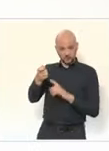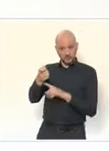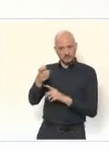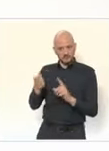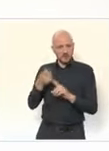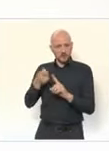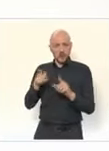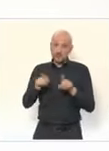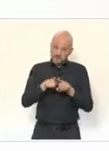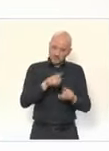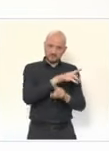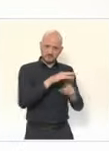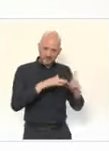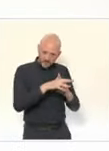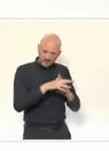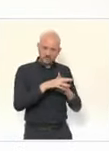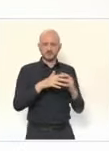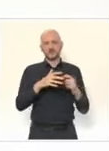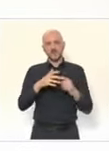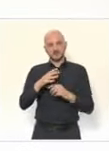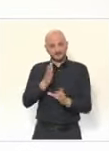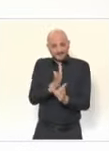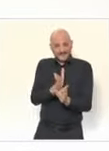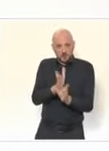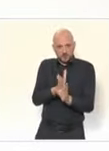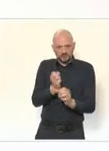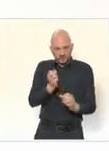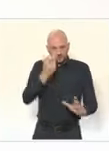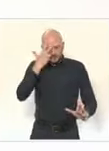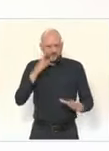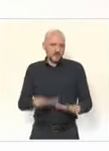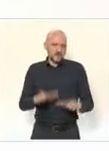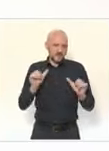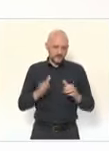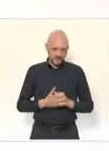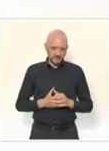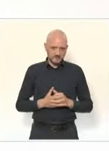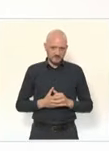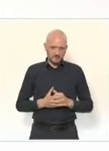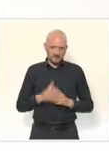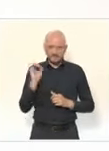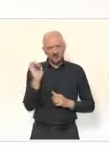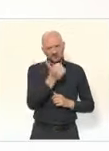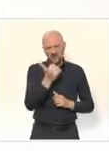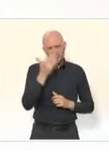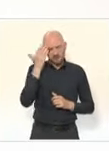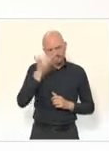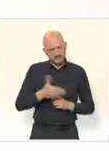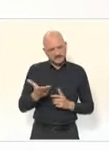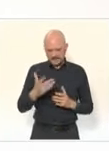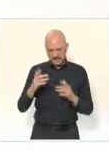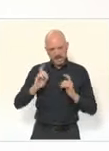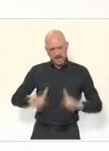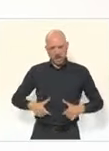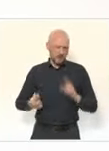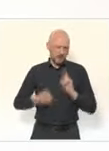social, psychologique. Je crois que chaque famille de France le sait. L'école est fondamentale et la crise sanitaire que nous vivons a peut-être